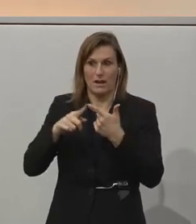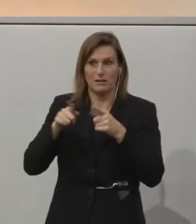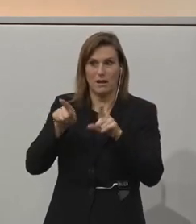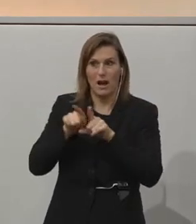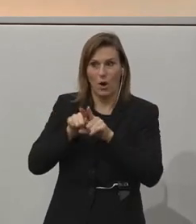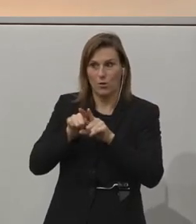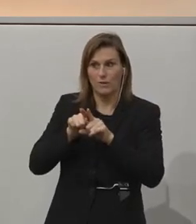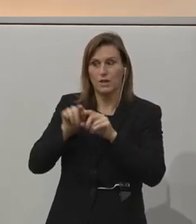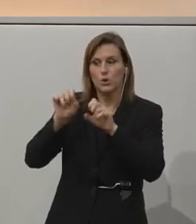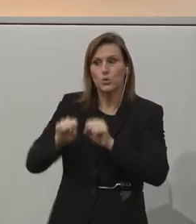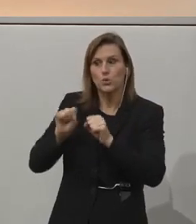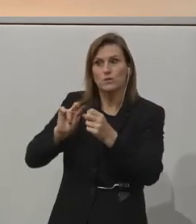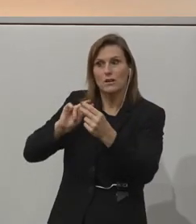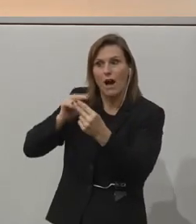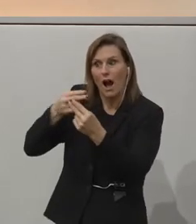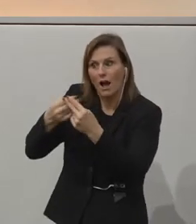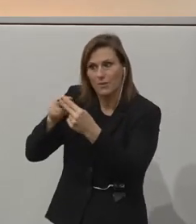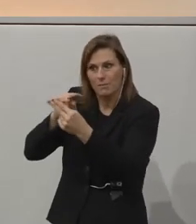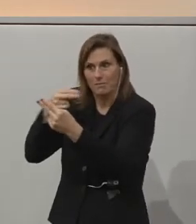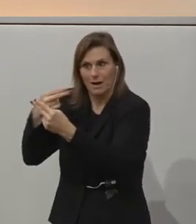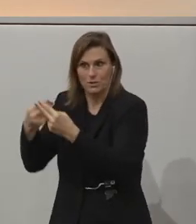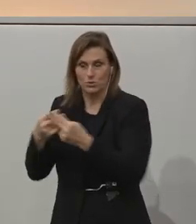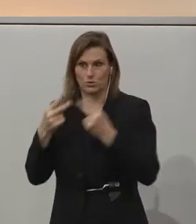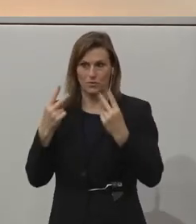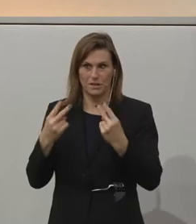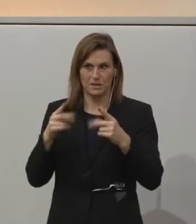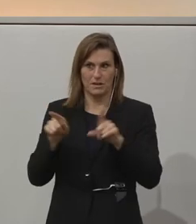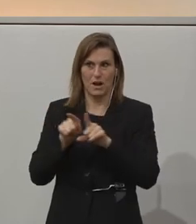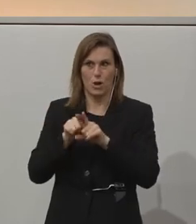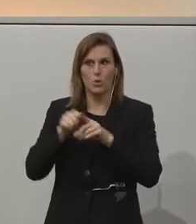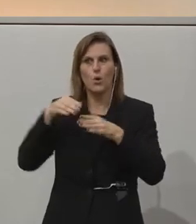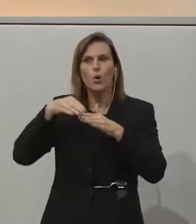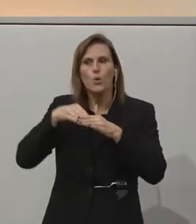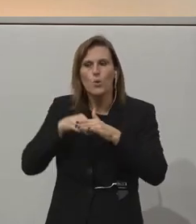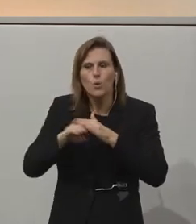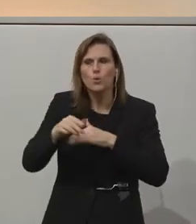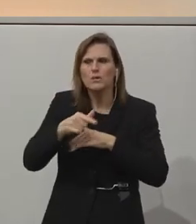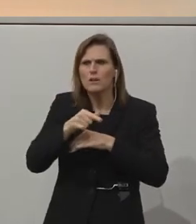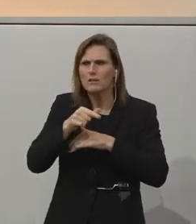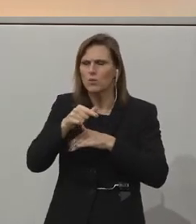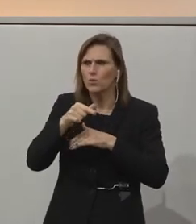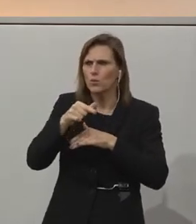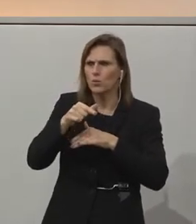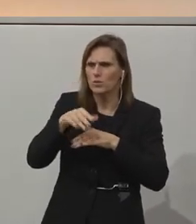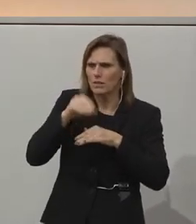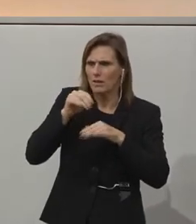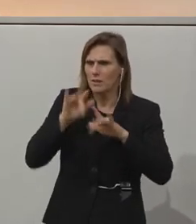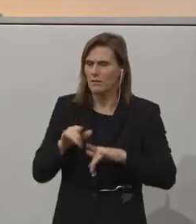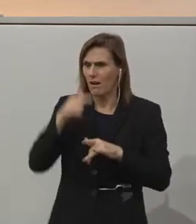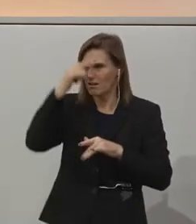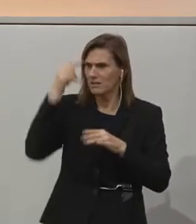would see, this just makes business sense. This is nothing to do with any other kind of